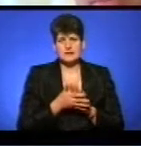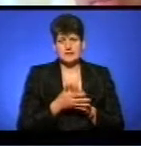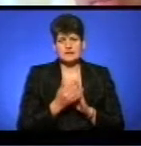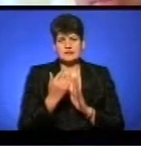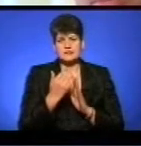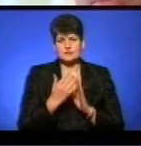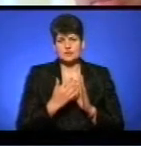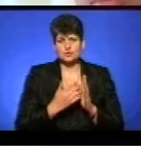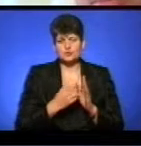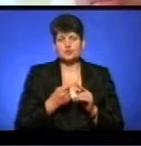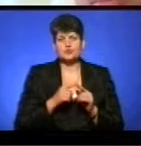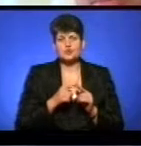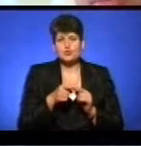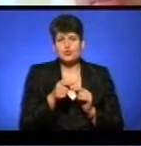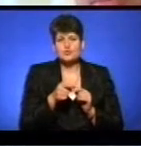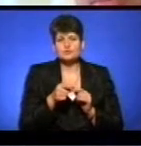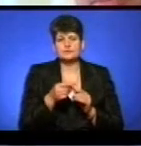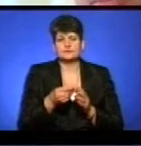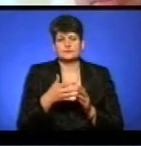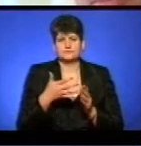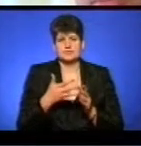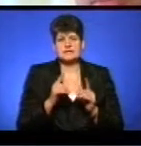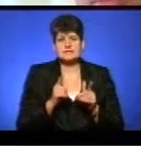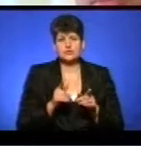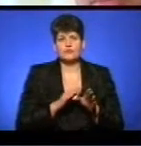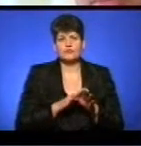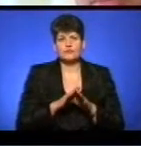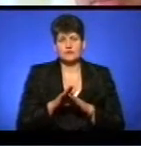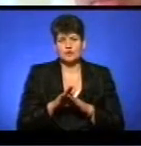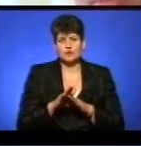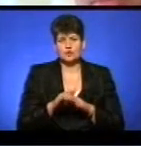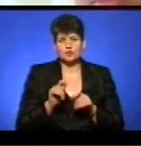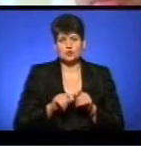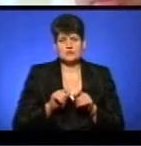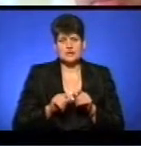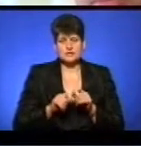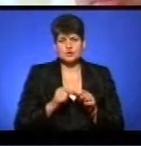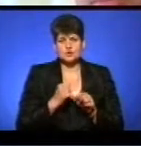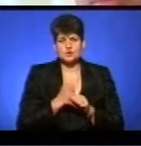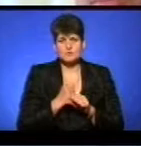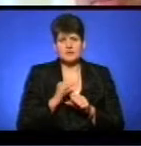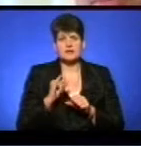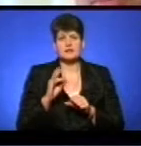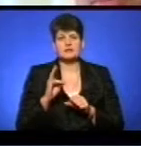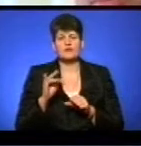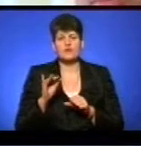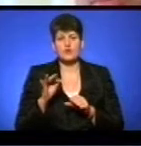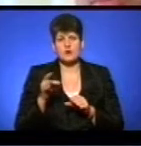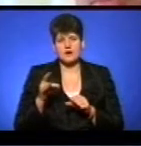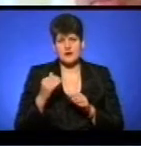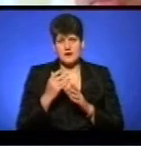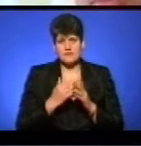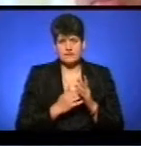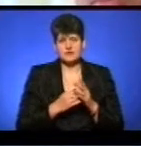цього завищеного тарифу. Ну і крім того, згідно виконаного дослідження і зроблених інфографік, вартість проїзду в